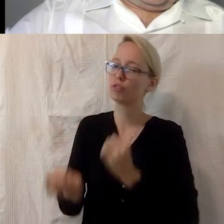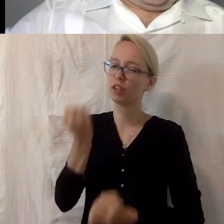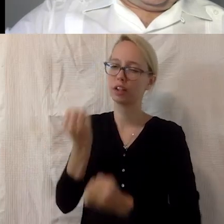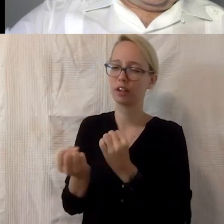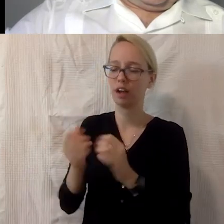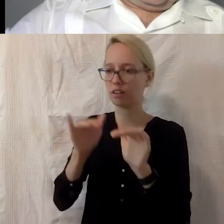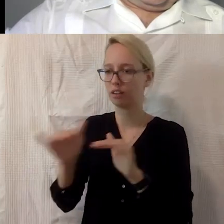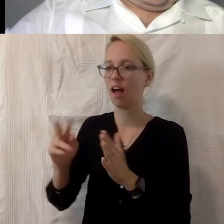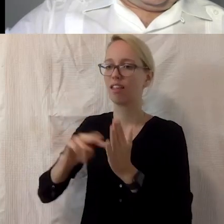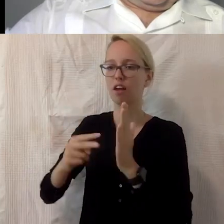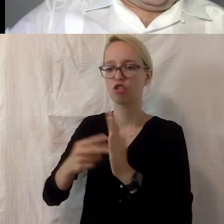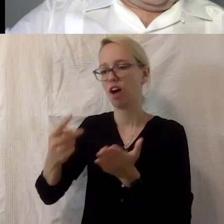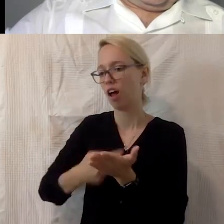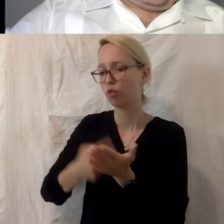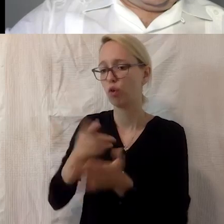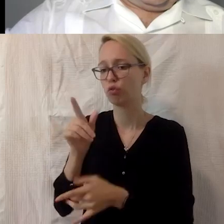Anforderungen für Menschen,